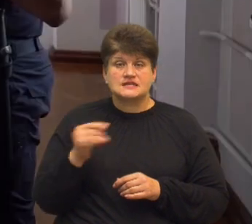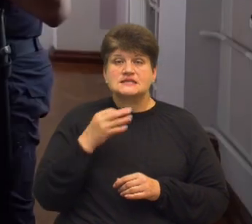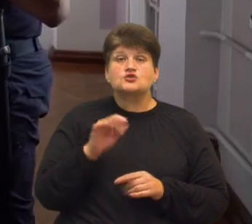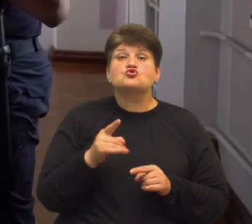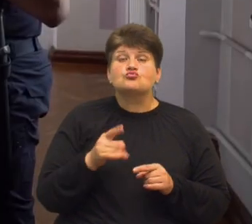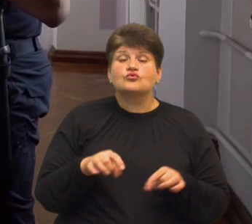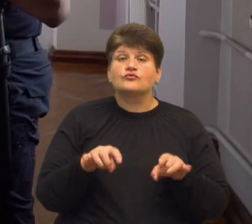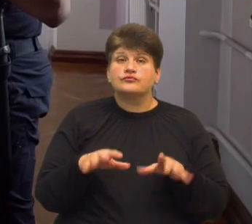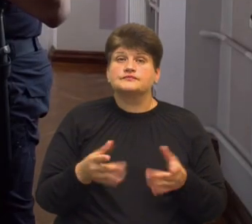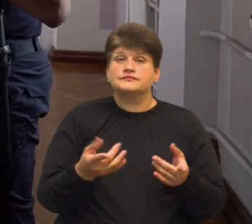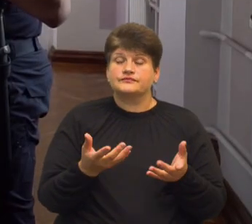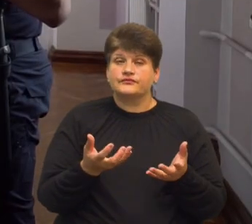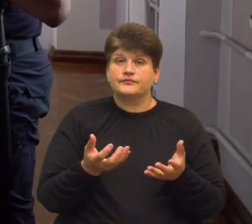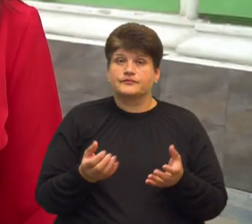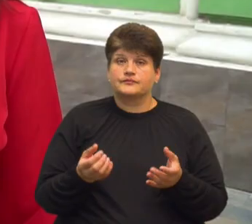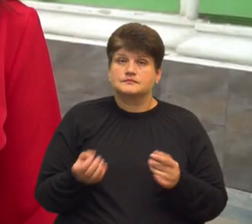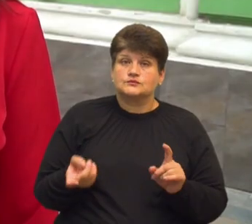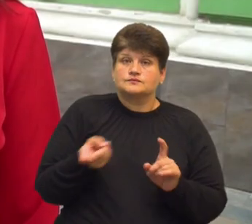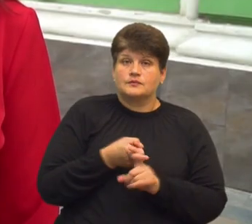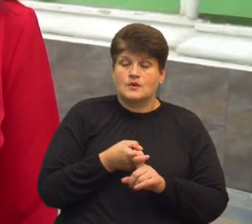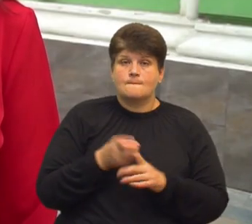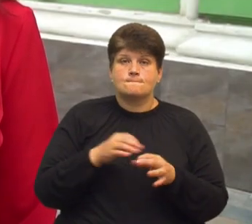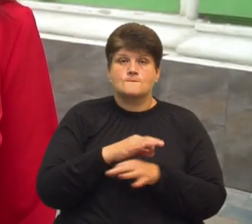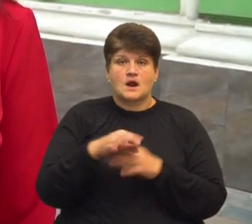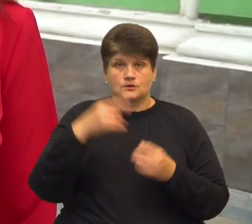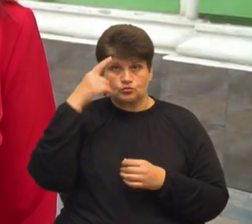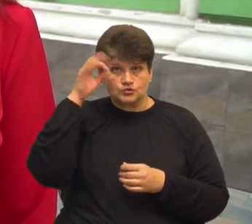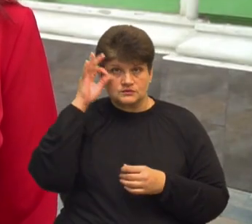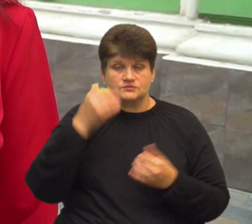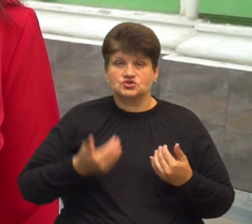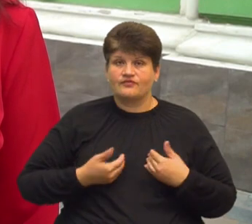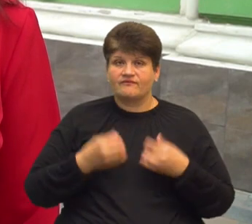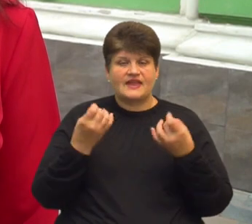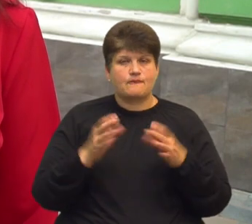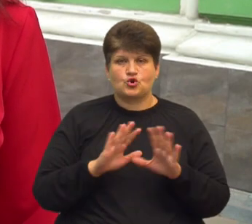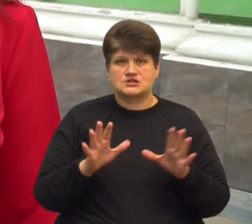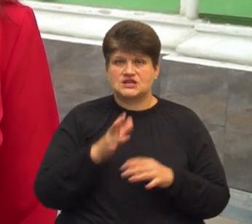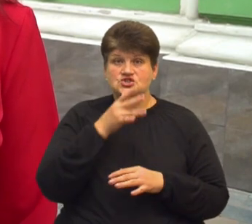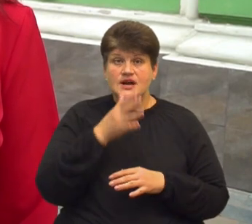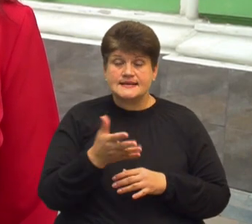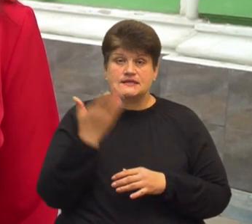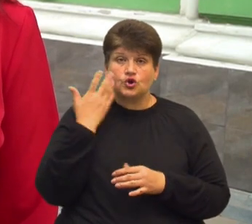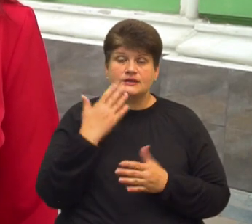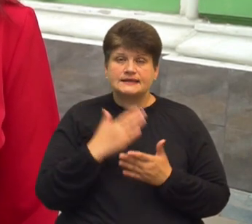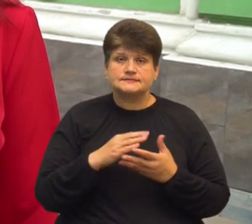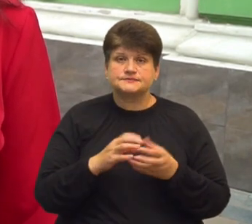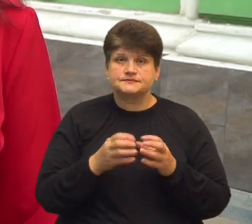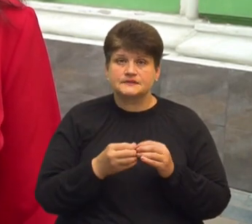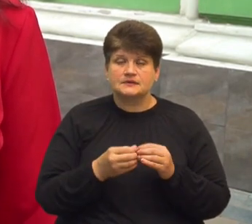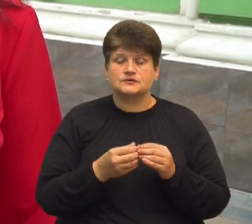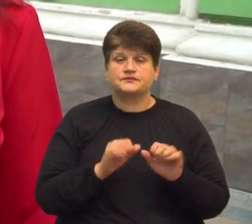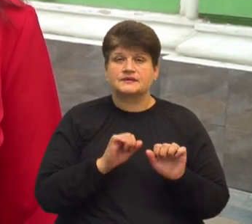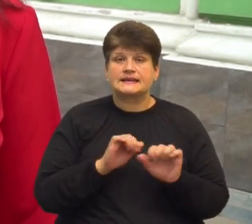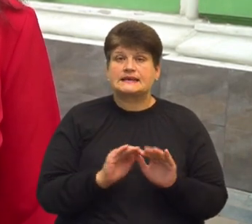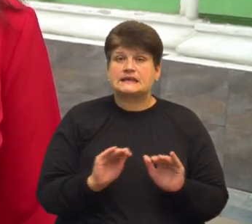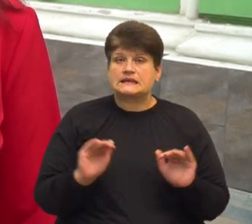вирішив долучитися до проєкту поліції. Ми живемо зараз в такий дуже непростий час, коли є загроза безпеці дітей, коли